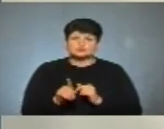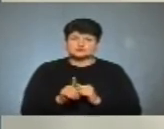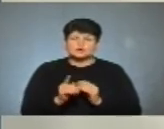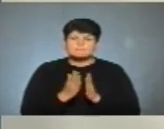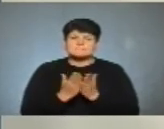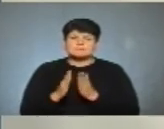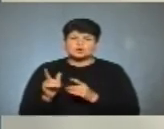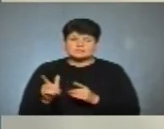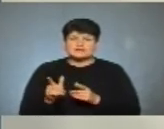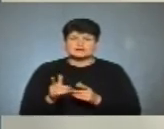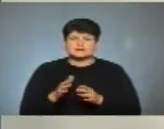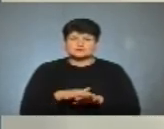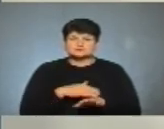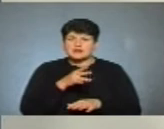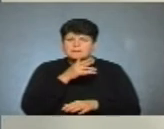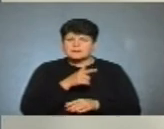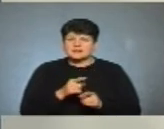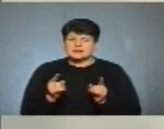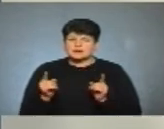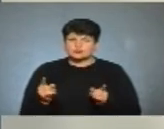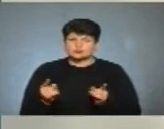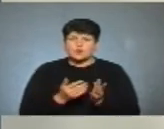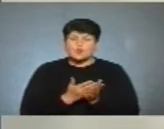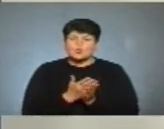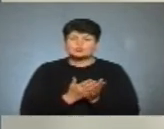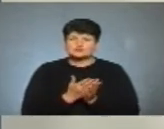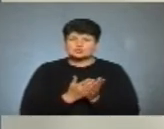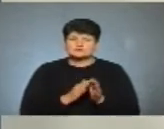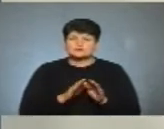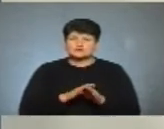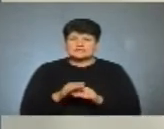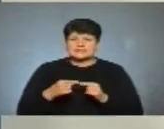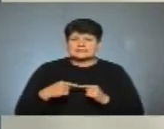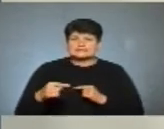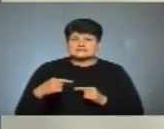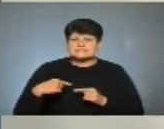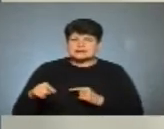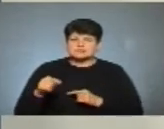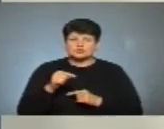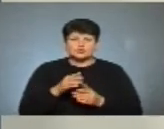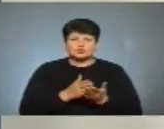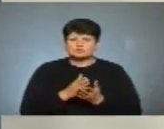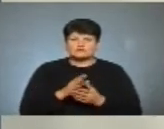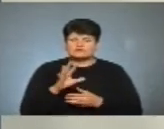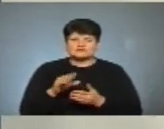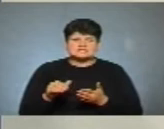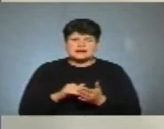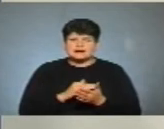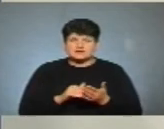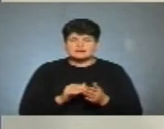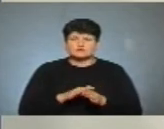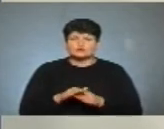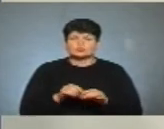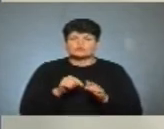бібліотеки певний період обслуговують з дотриманням дистанції, то не обслуговують, взагалі виконують внутрішню